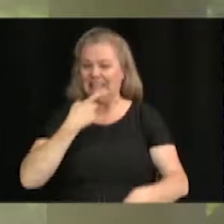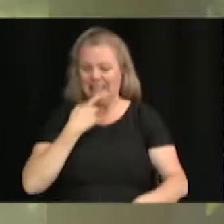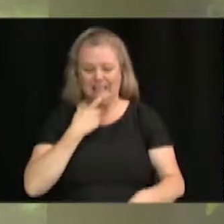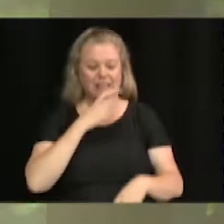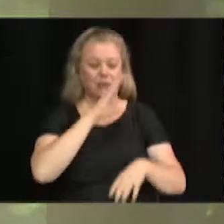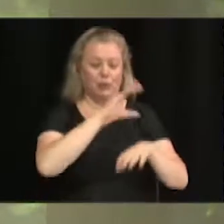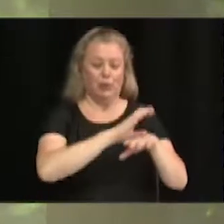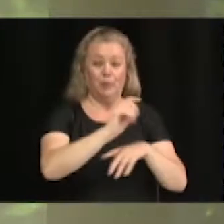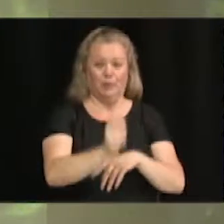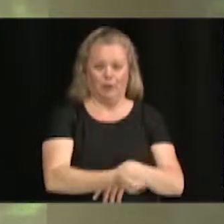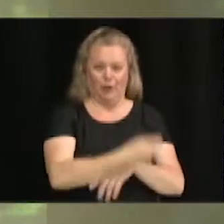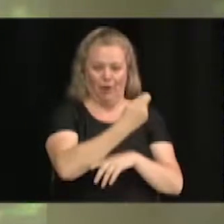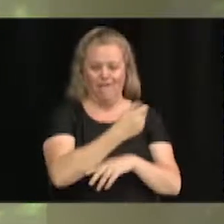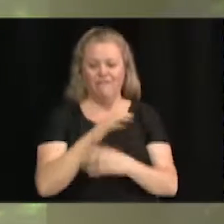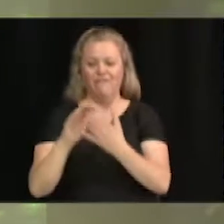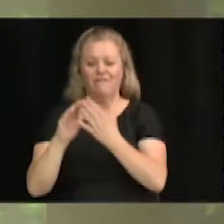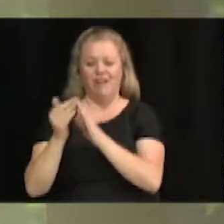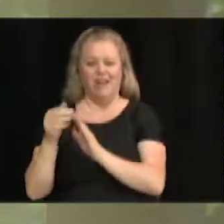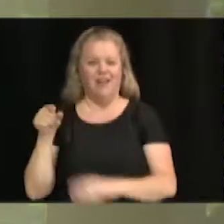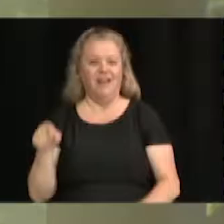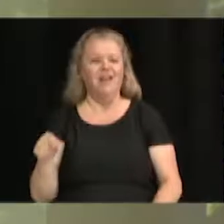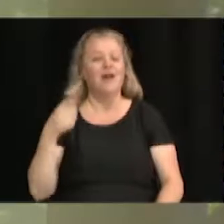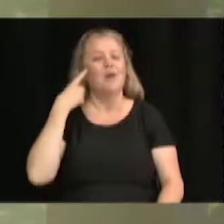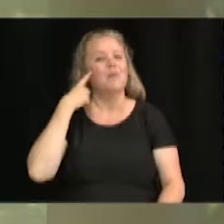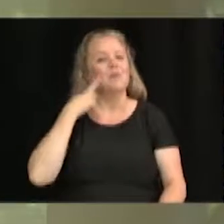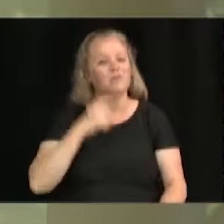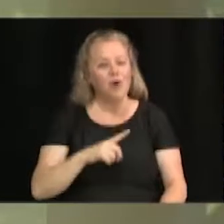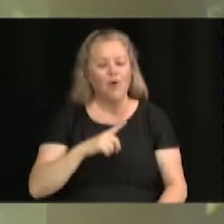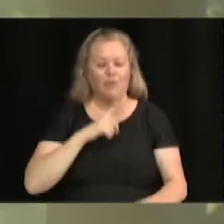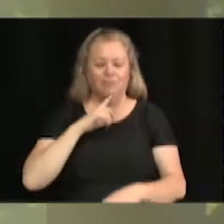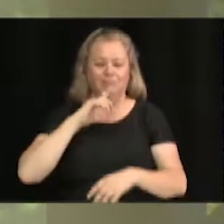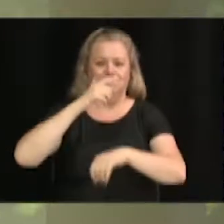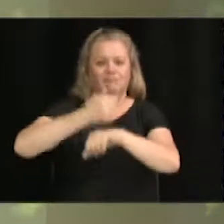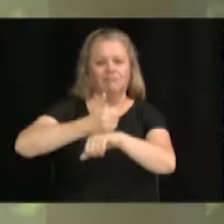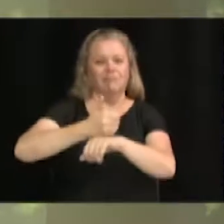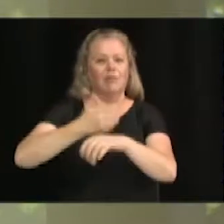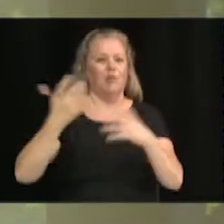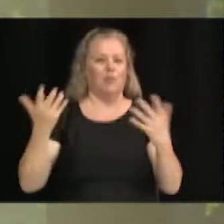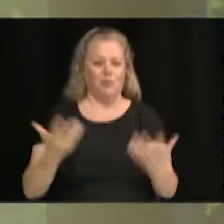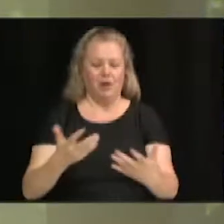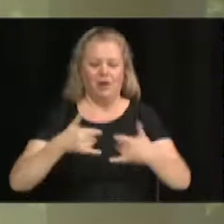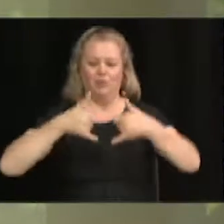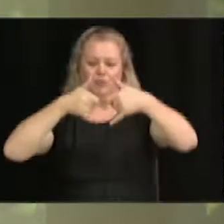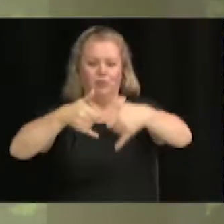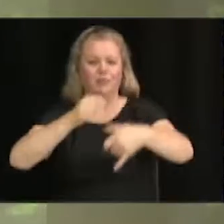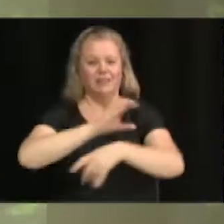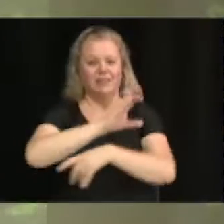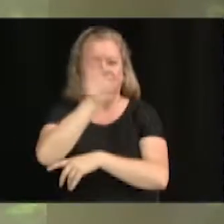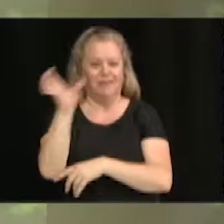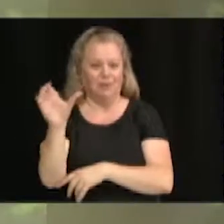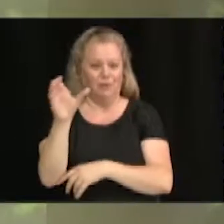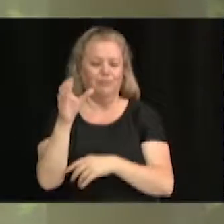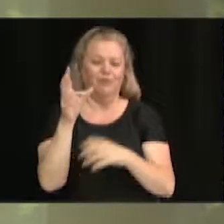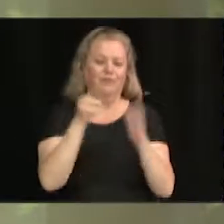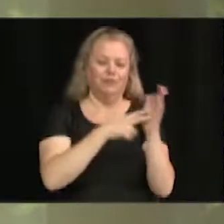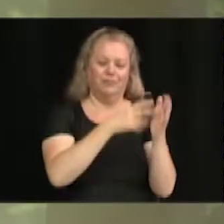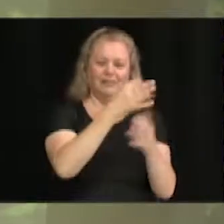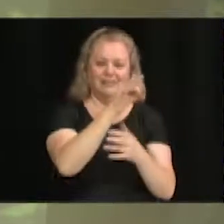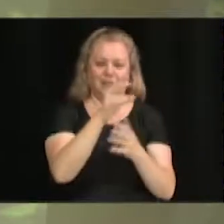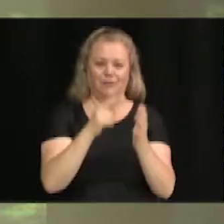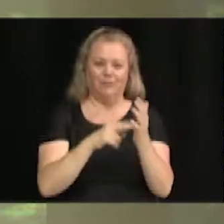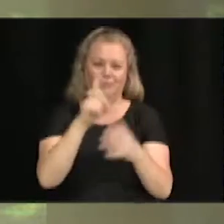et la ville de Victoriaville en vue de la tenue de l'événement Coupe Canada pour les éditions 2019, 2020 et